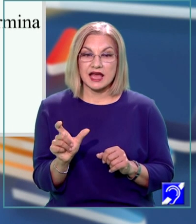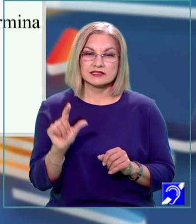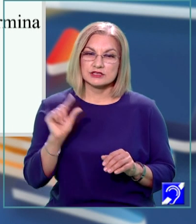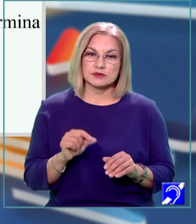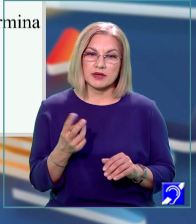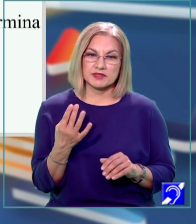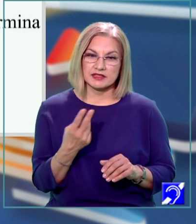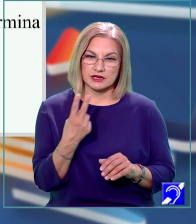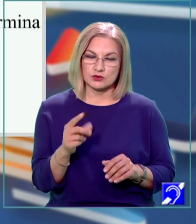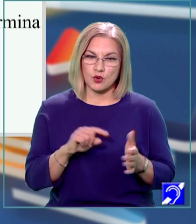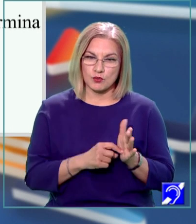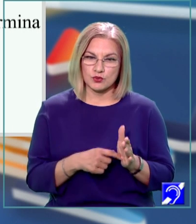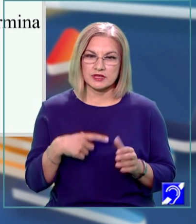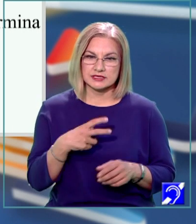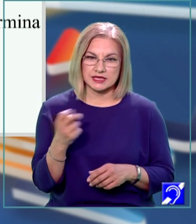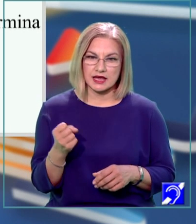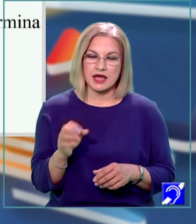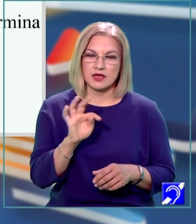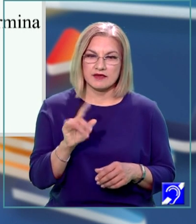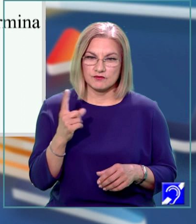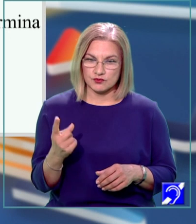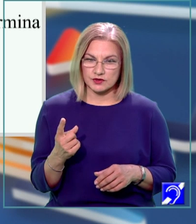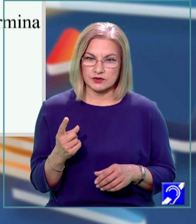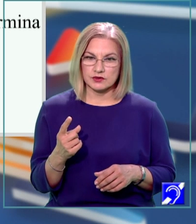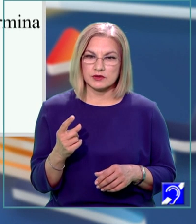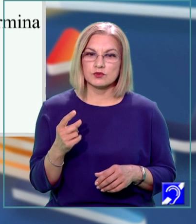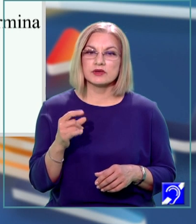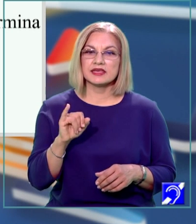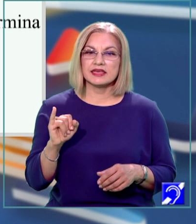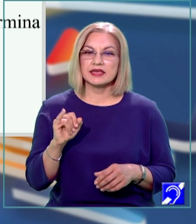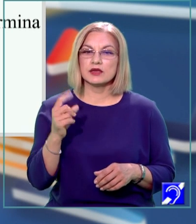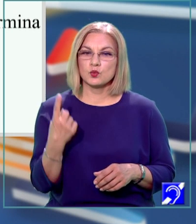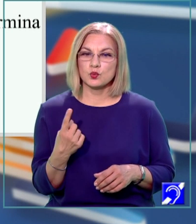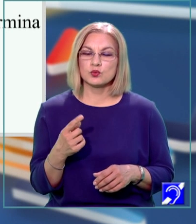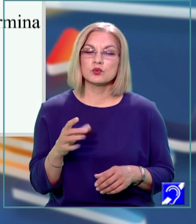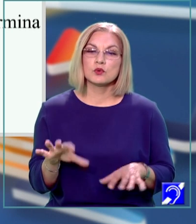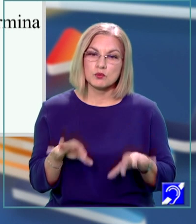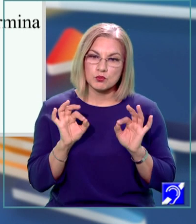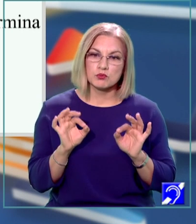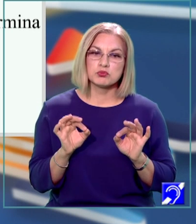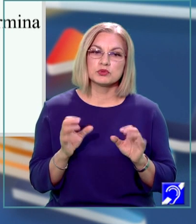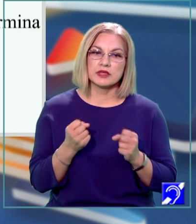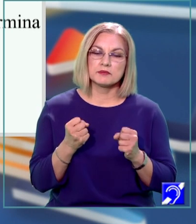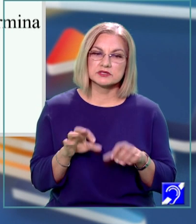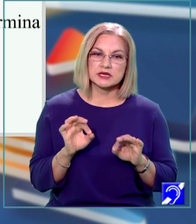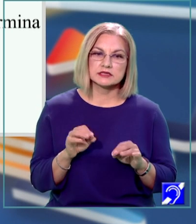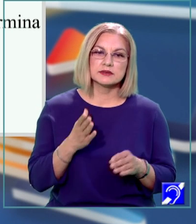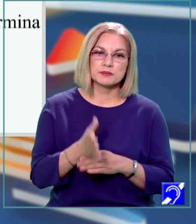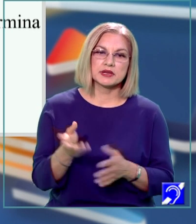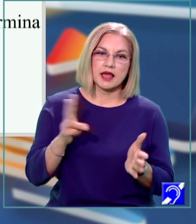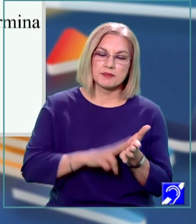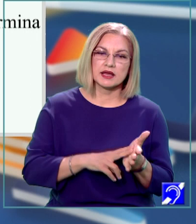egală cu lungimea segmentului FI1 pe care o putem determina prin aplicarea teoremei lui